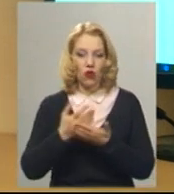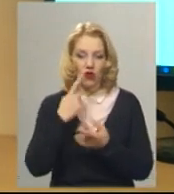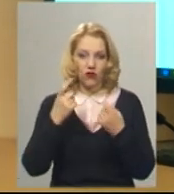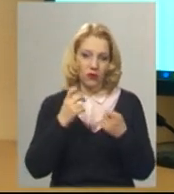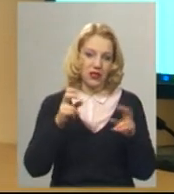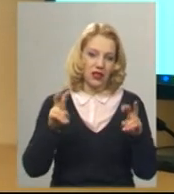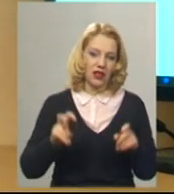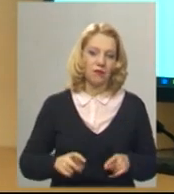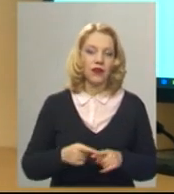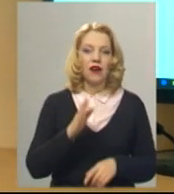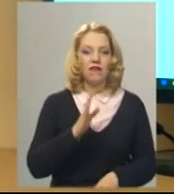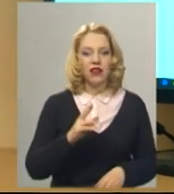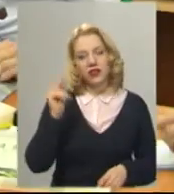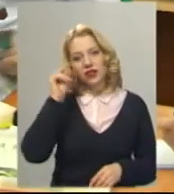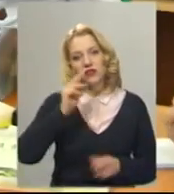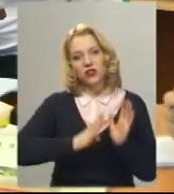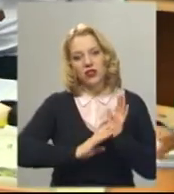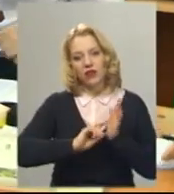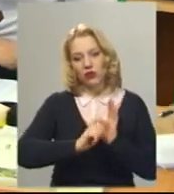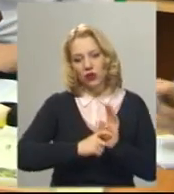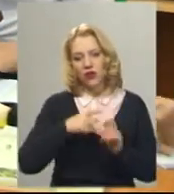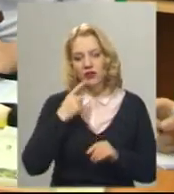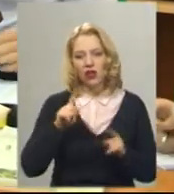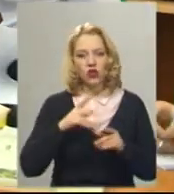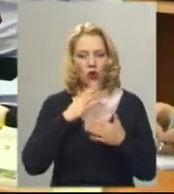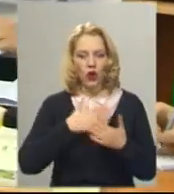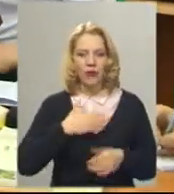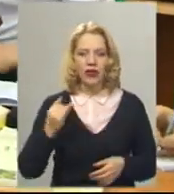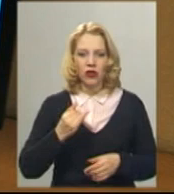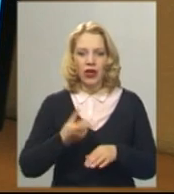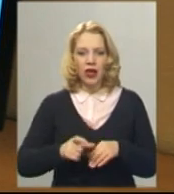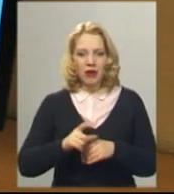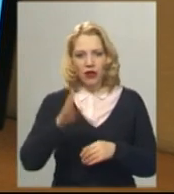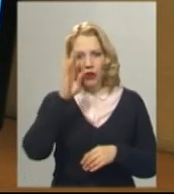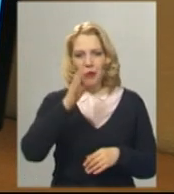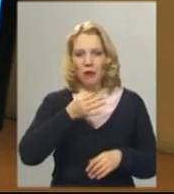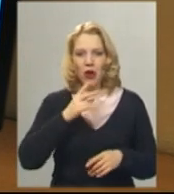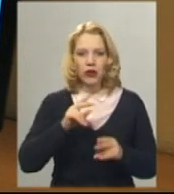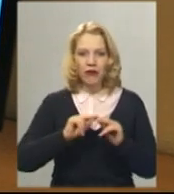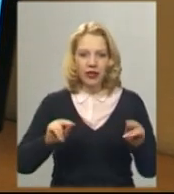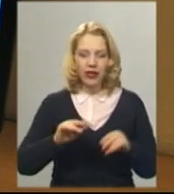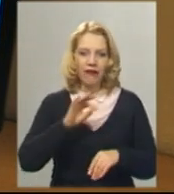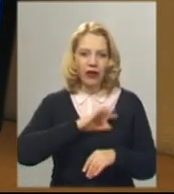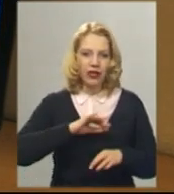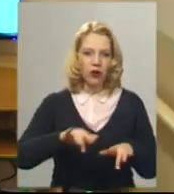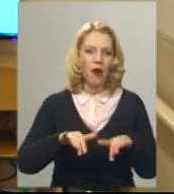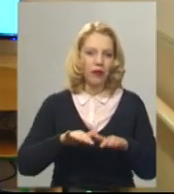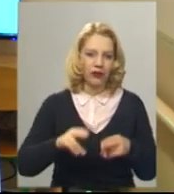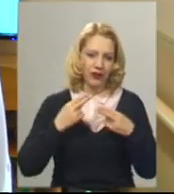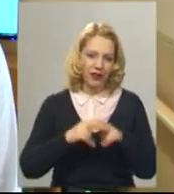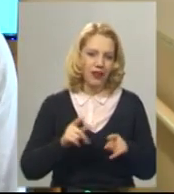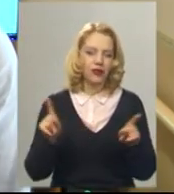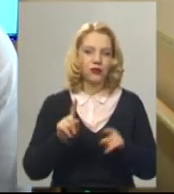Валентин Хникін навчається в 9 класі. Каже, що теж любить історію. Хлопцю найбільше подобається, що вчитель використовує комп'ютерну техніку.